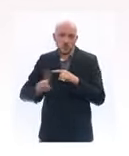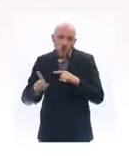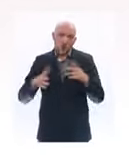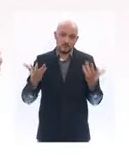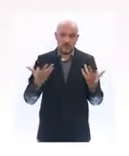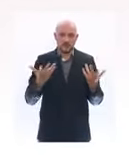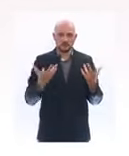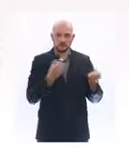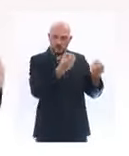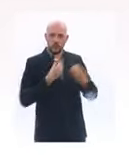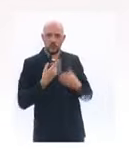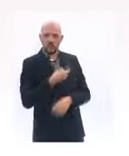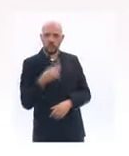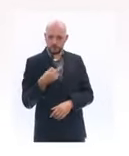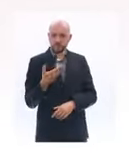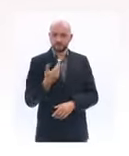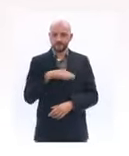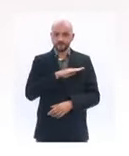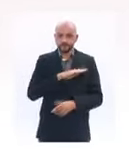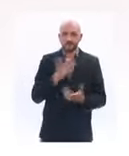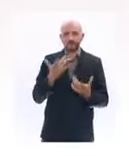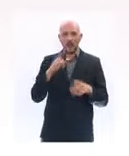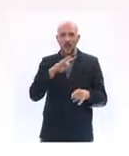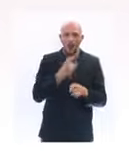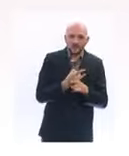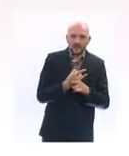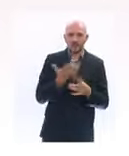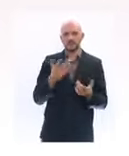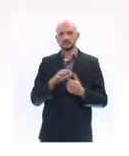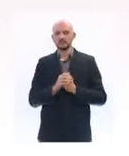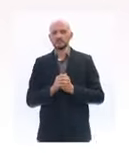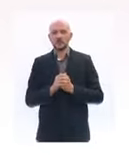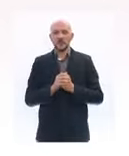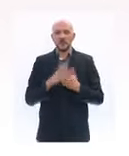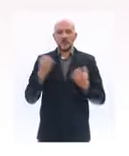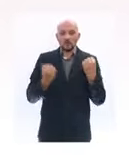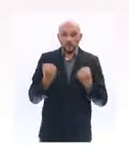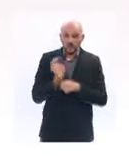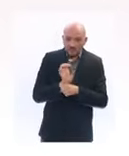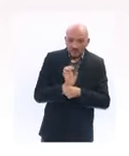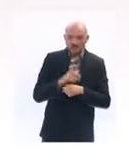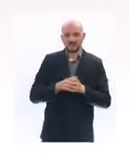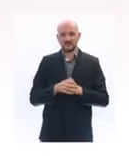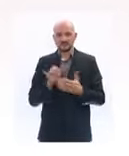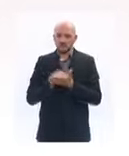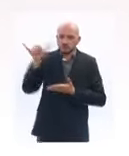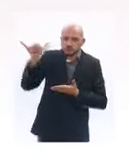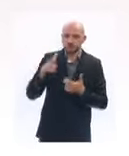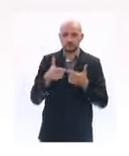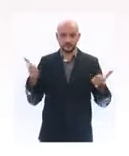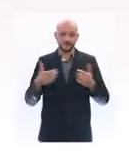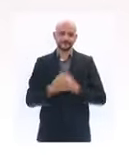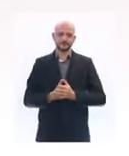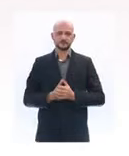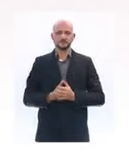crise sanitaire, le tourisme, l'hôtellerie, l'aéronautique et l'automobile, les chauffeurs de taxi. L'État a déployé